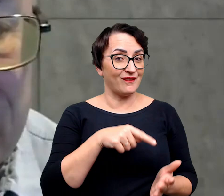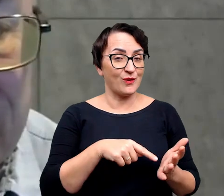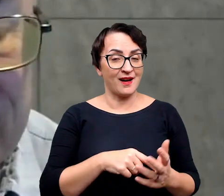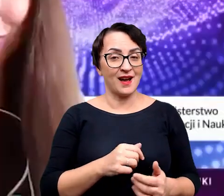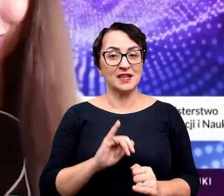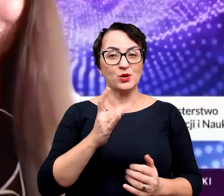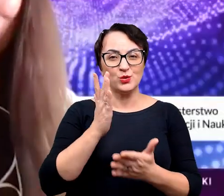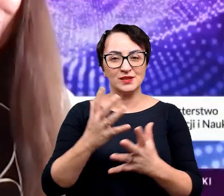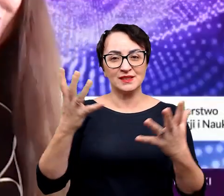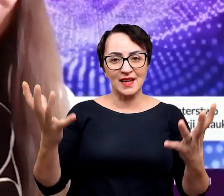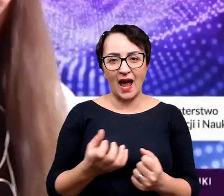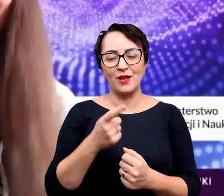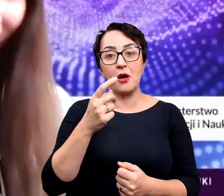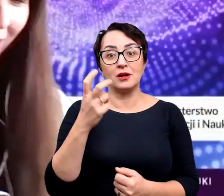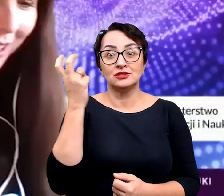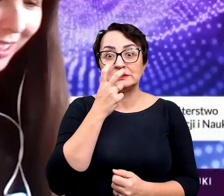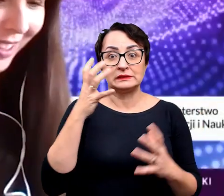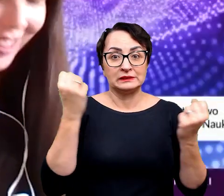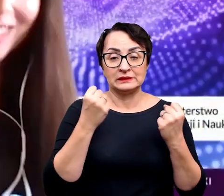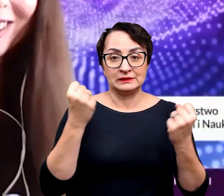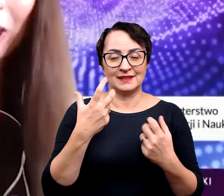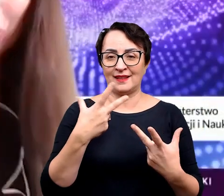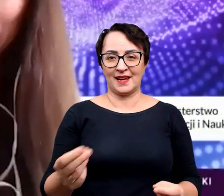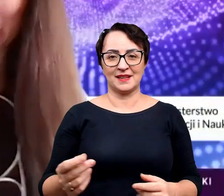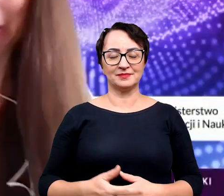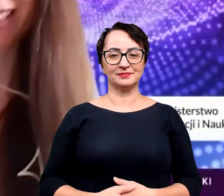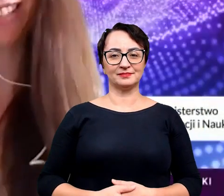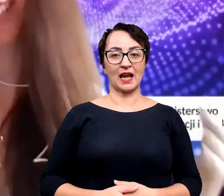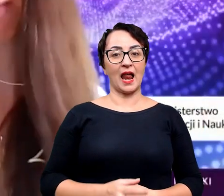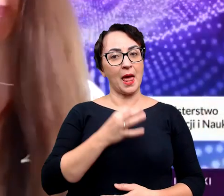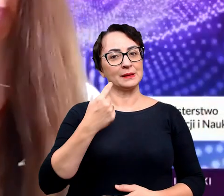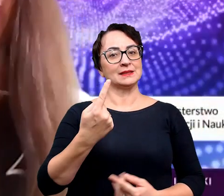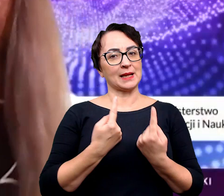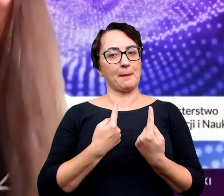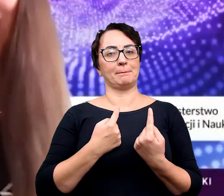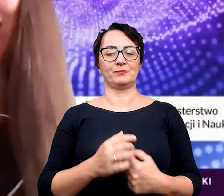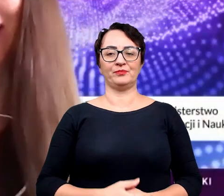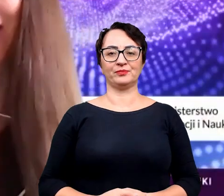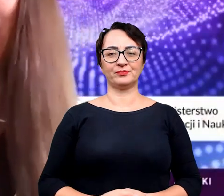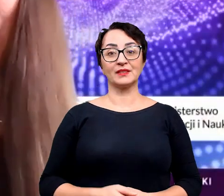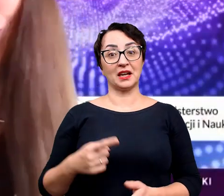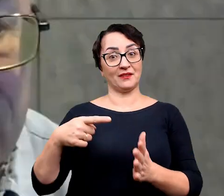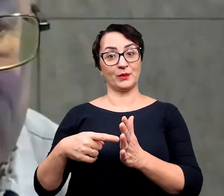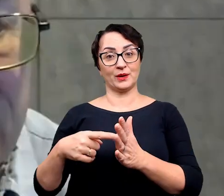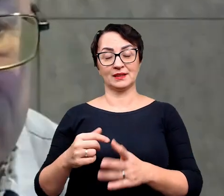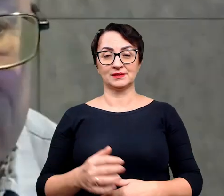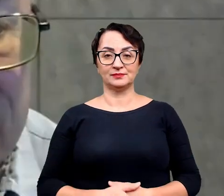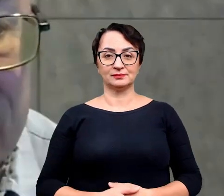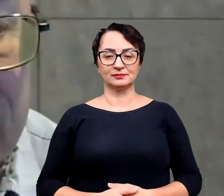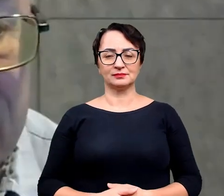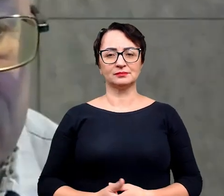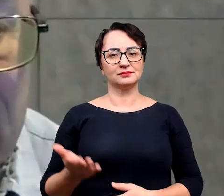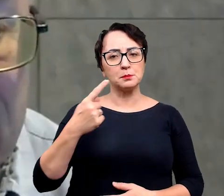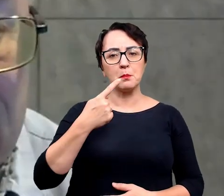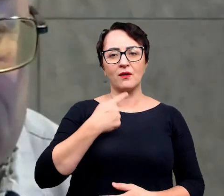bo jak już jest znalezione, to już nie jest takie interesujące, jak się samemu to znajdzie. Wojtku,